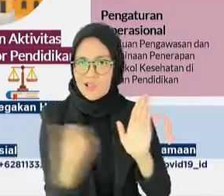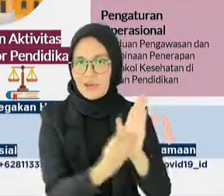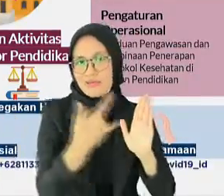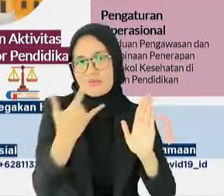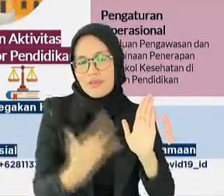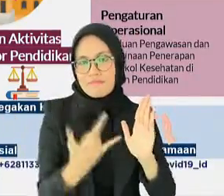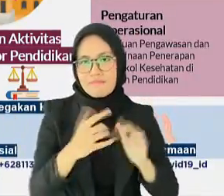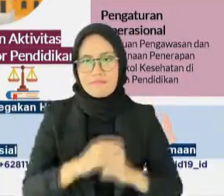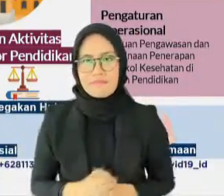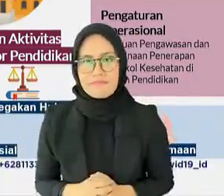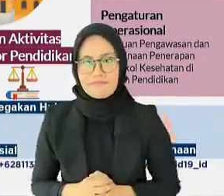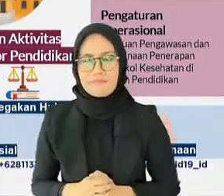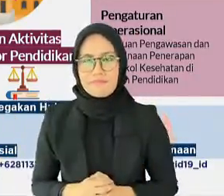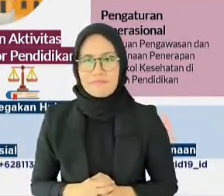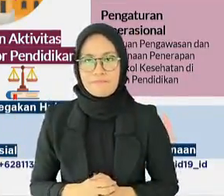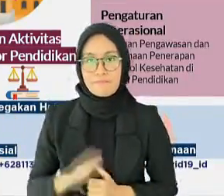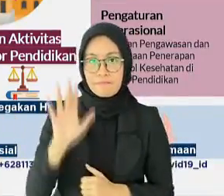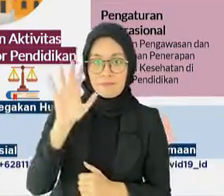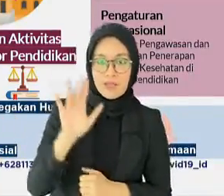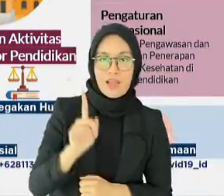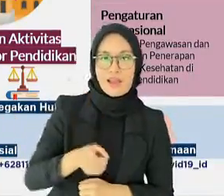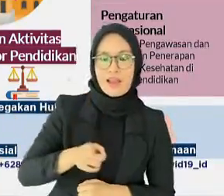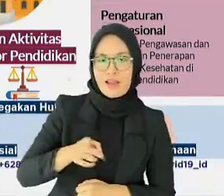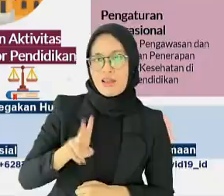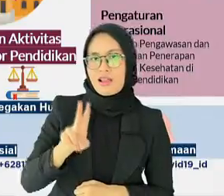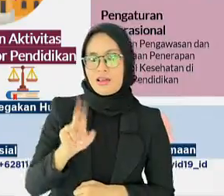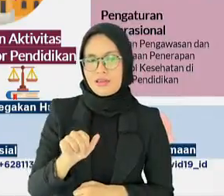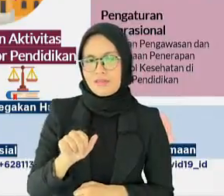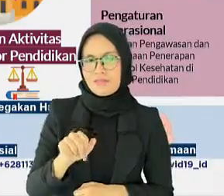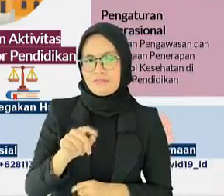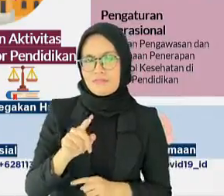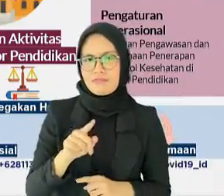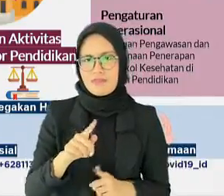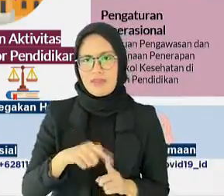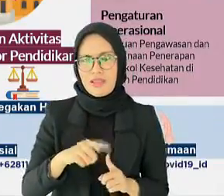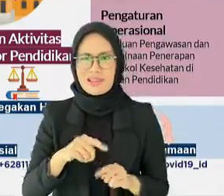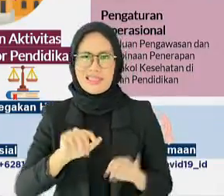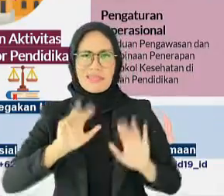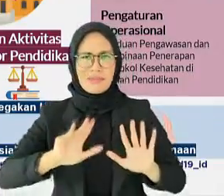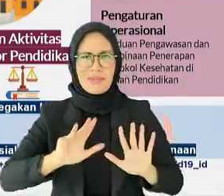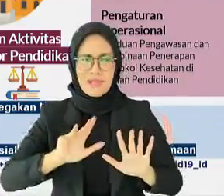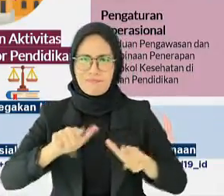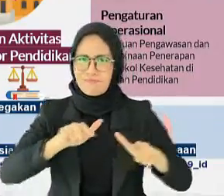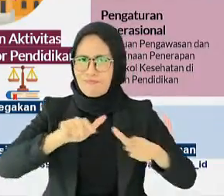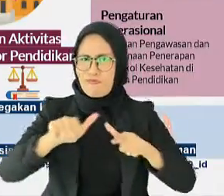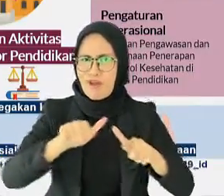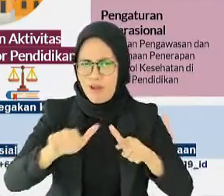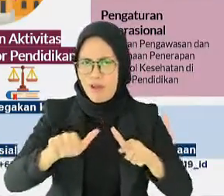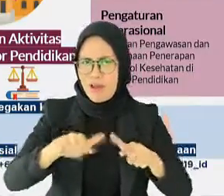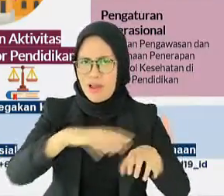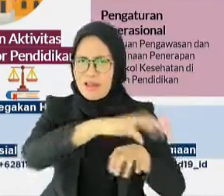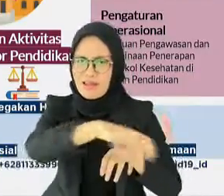Liga 1 akan dilaksanakan maksimal 9 pertandingan di daerah level 3 dan 2.